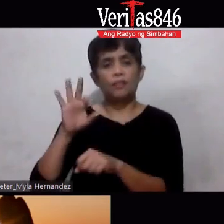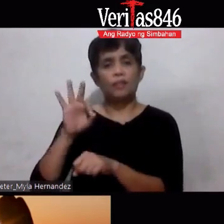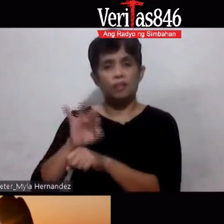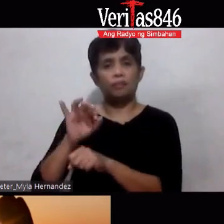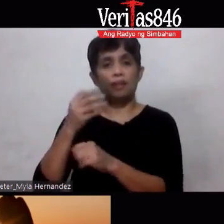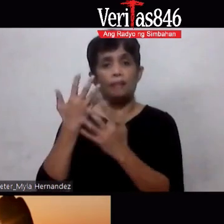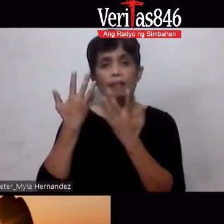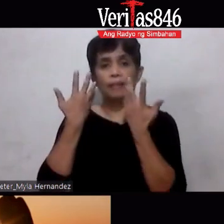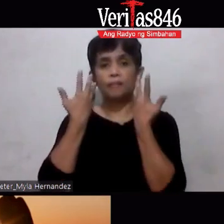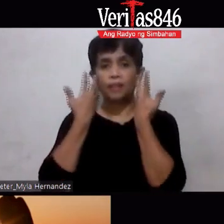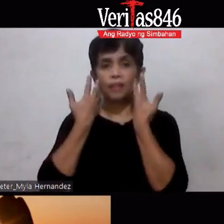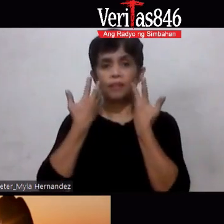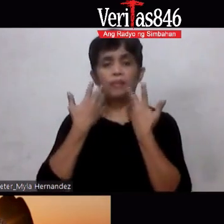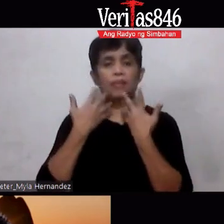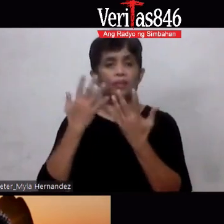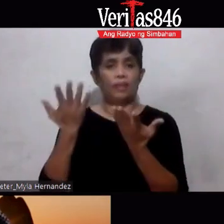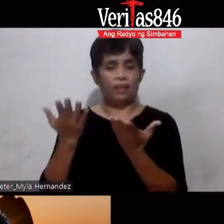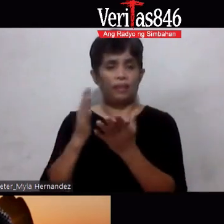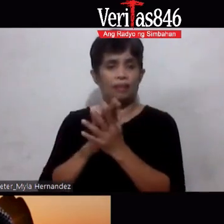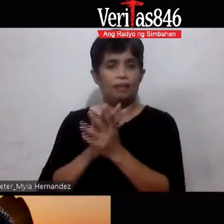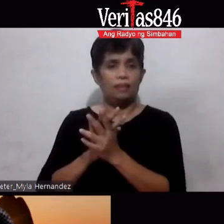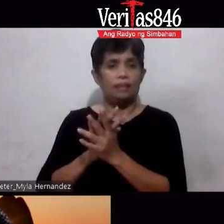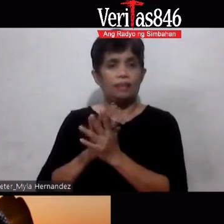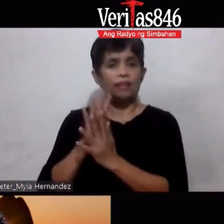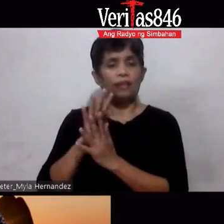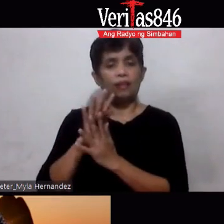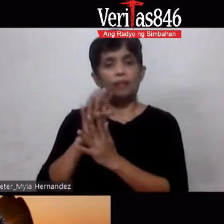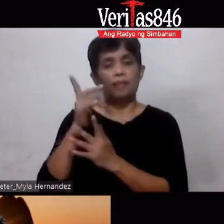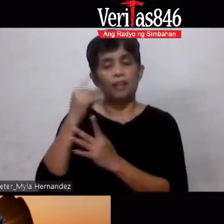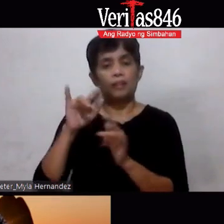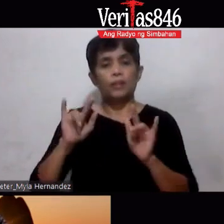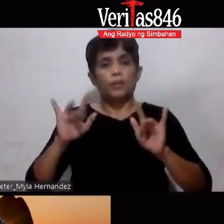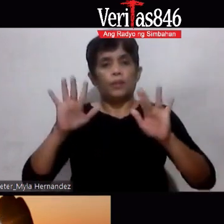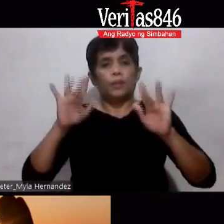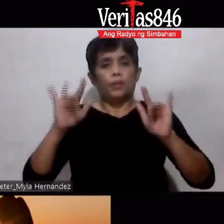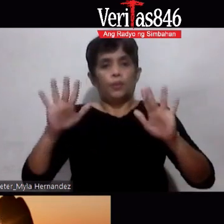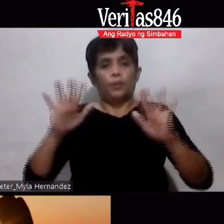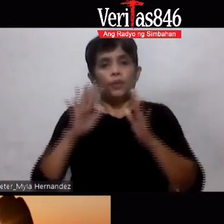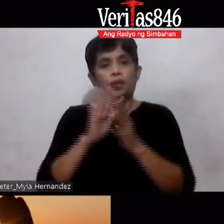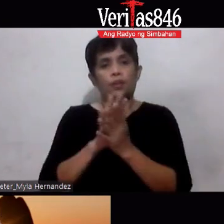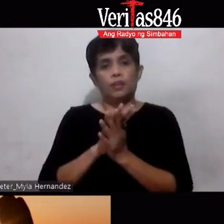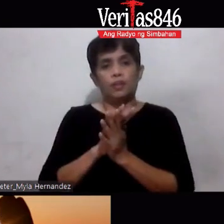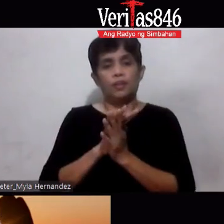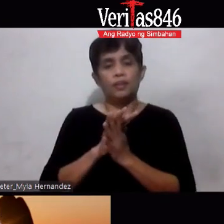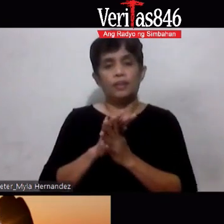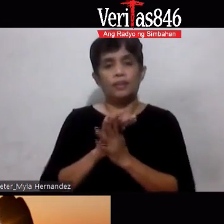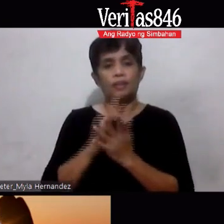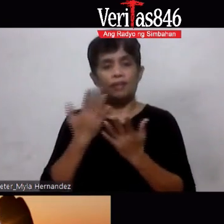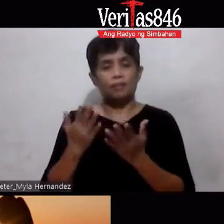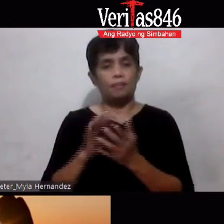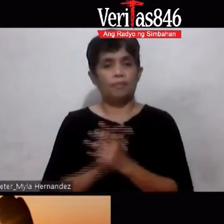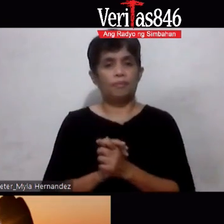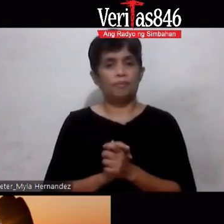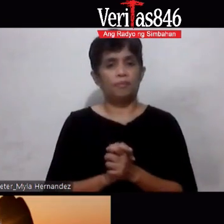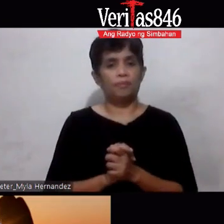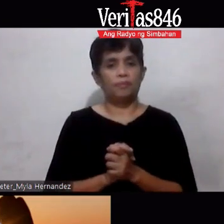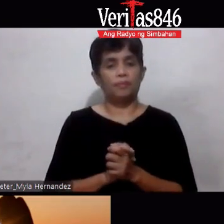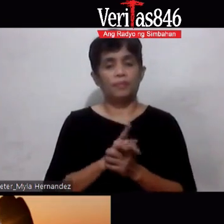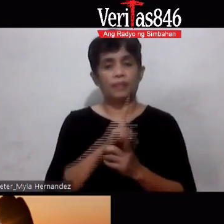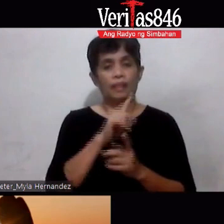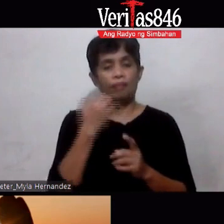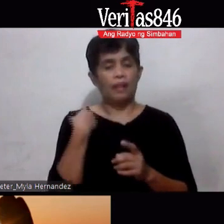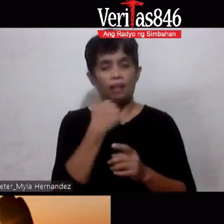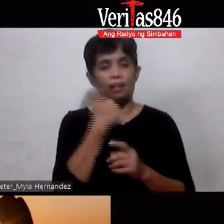yung ano para para guminhawa yung pakiramdam mo ok I just want to answer this no from